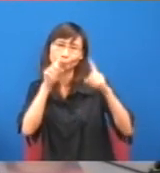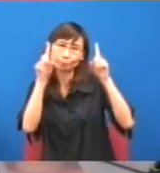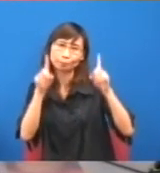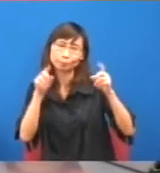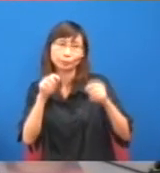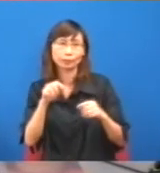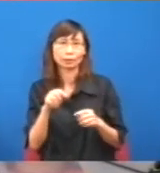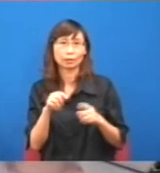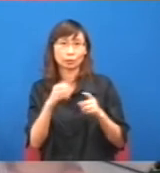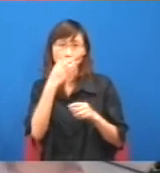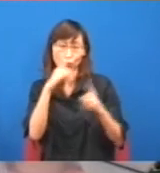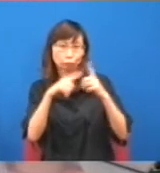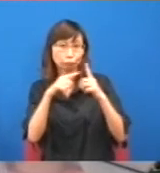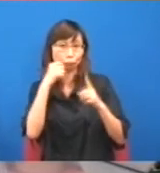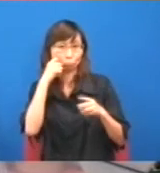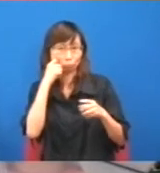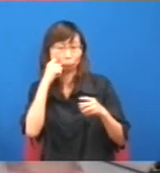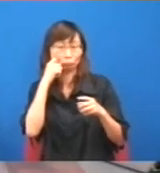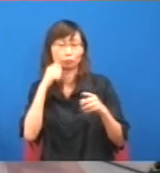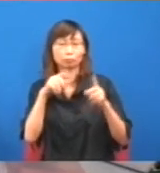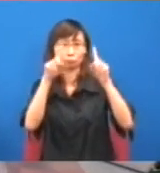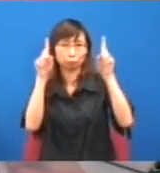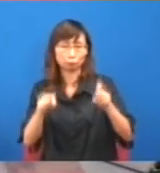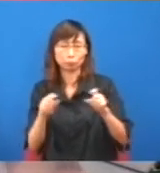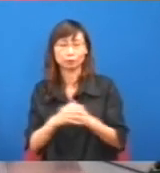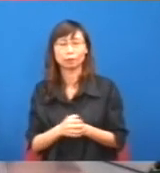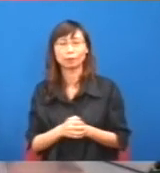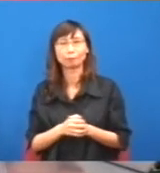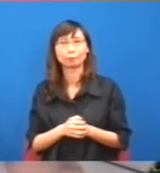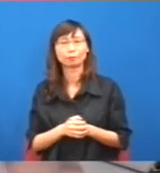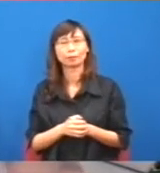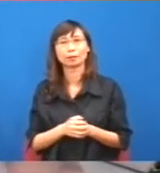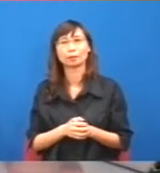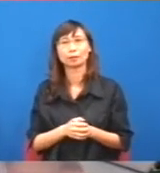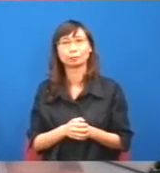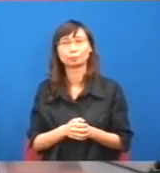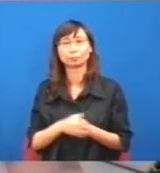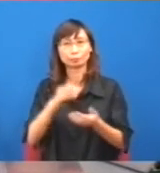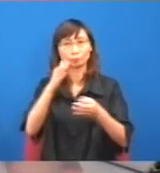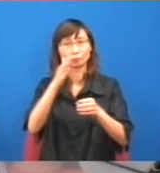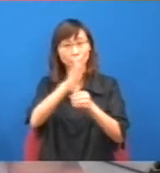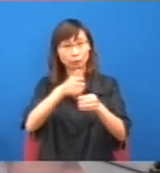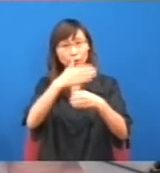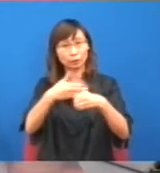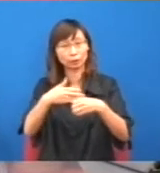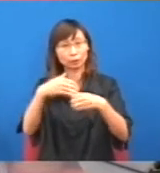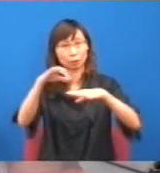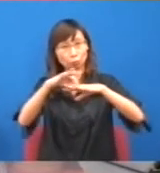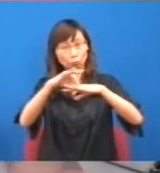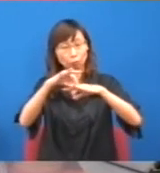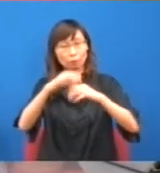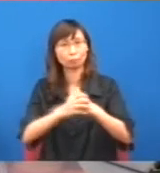梁振英那個,叫做生果金,雙倍,接著有審查的問題,